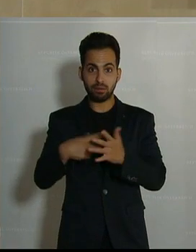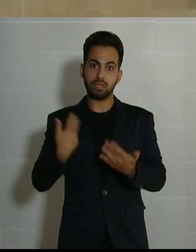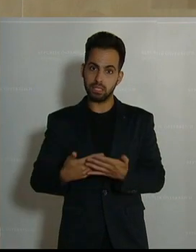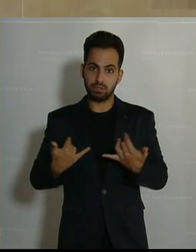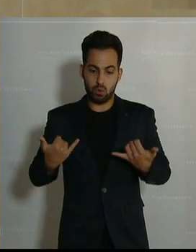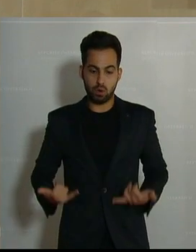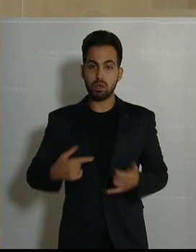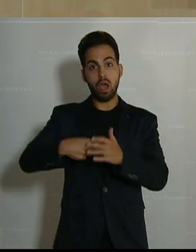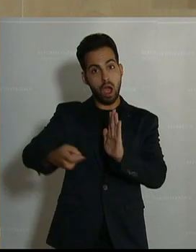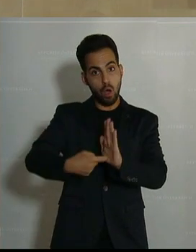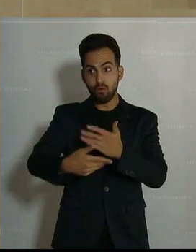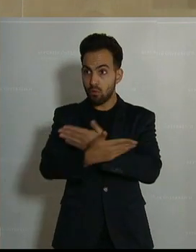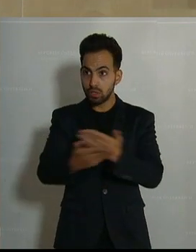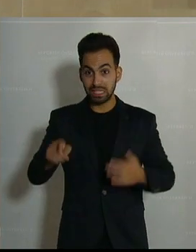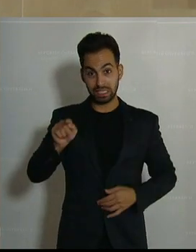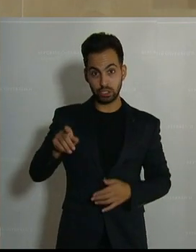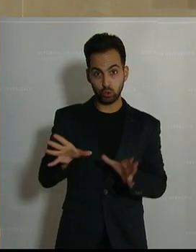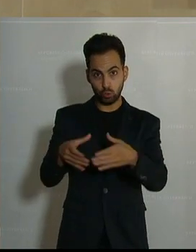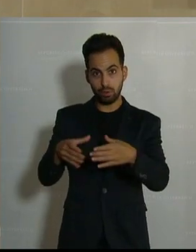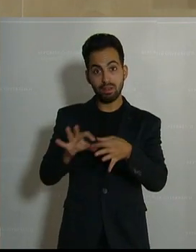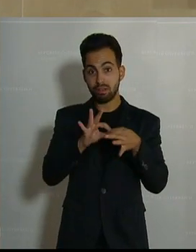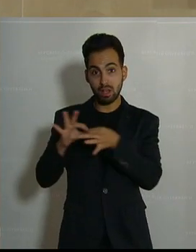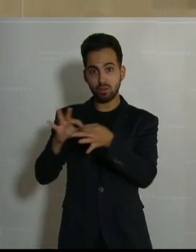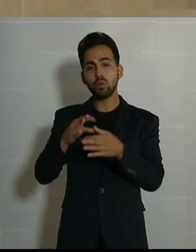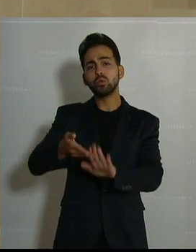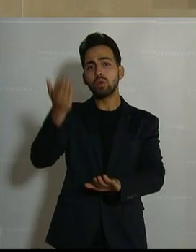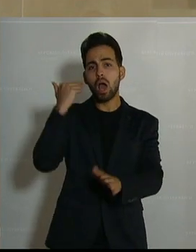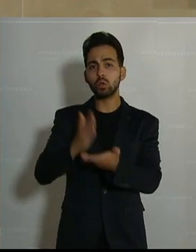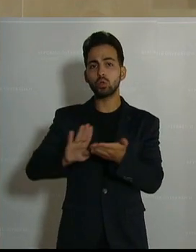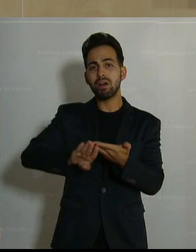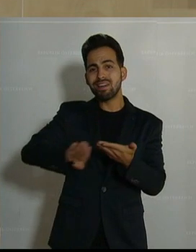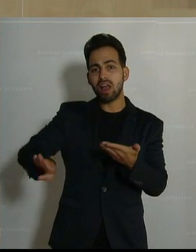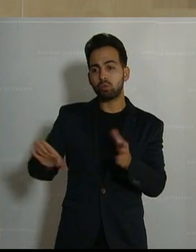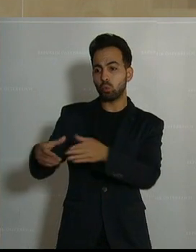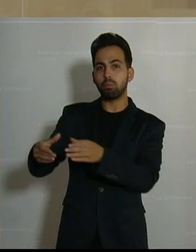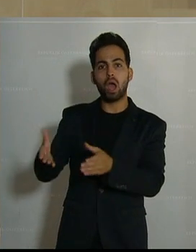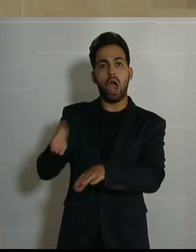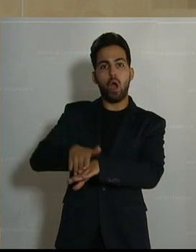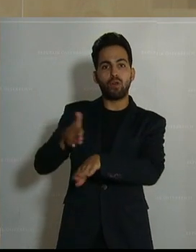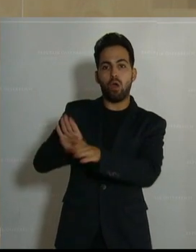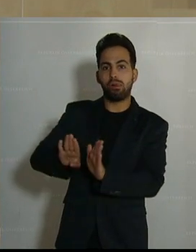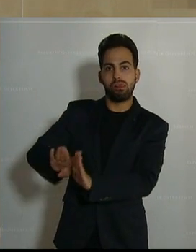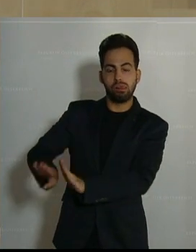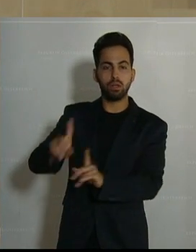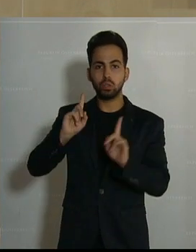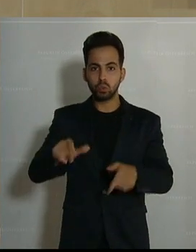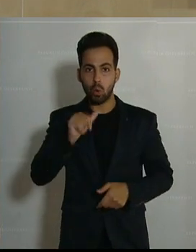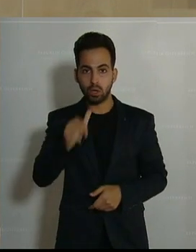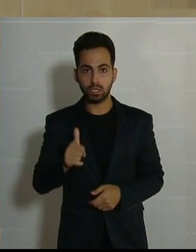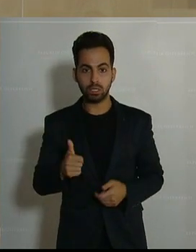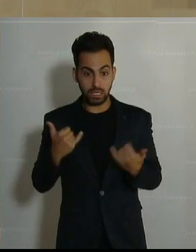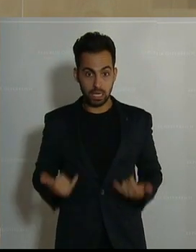heute auf, dass wir diese Gruppe der Gesellschaft, die schon lange eine Randgruppe ist, nicht noch weiter an den Rand drängen. Wenn wir jetzt